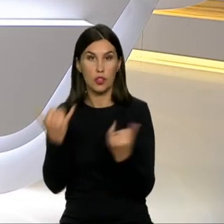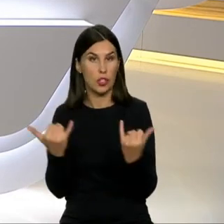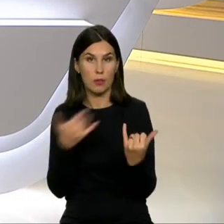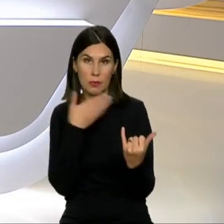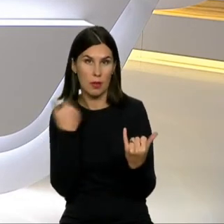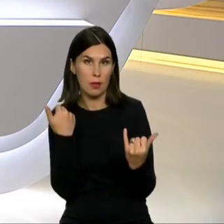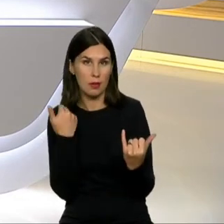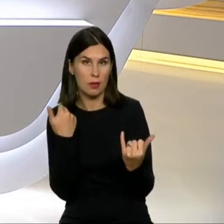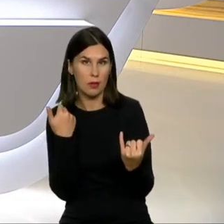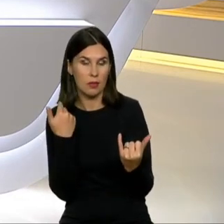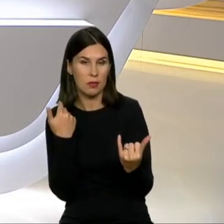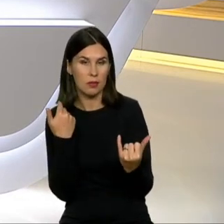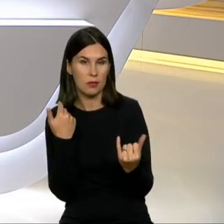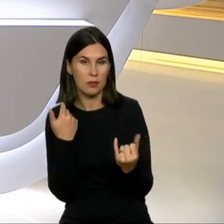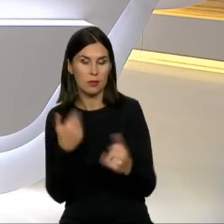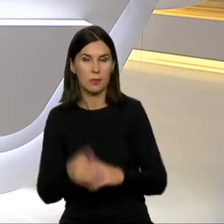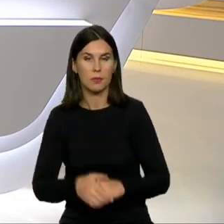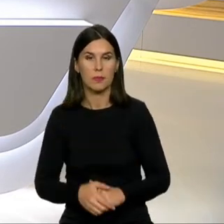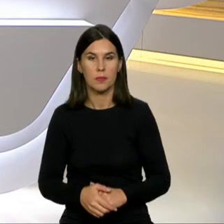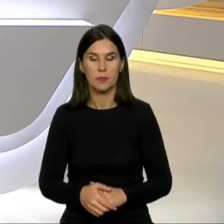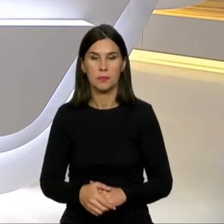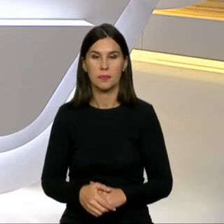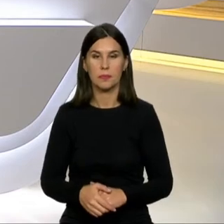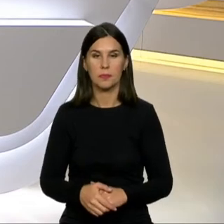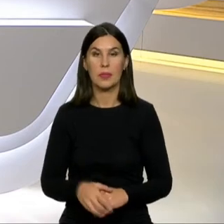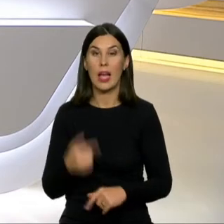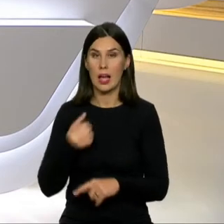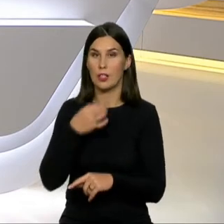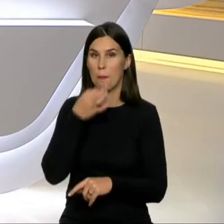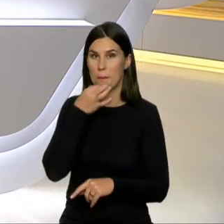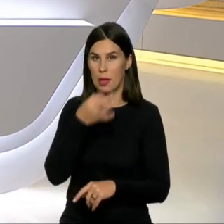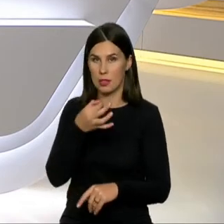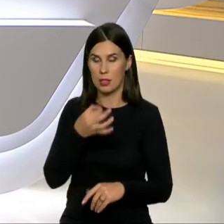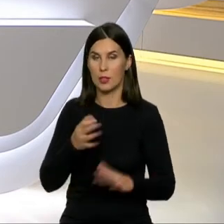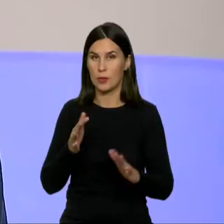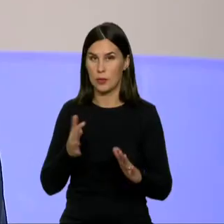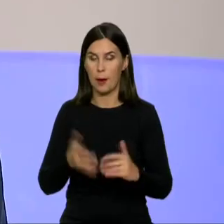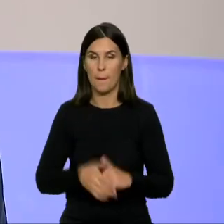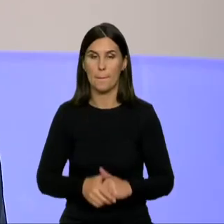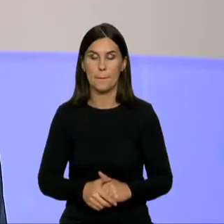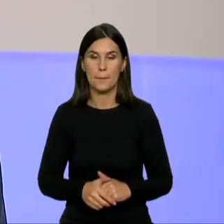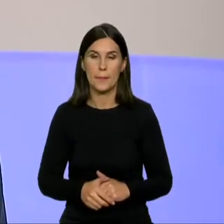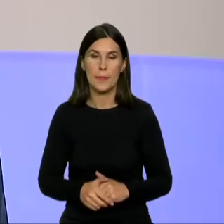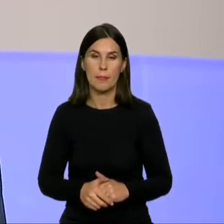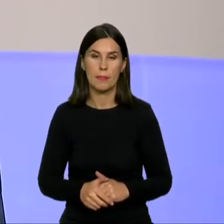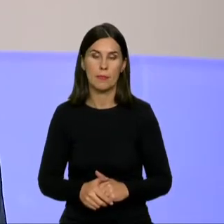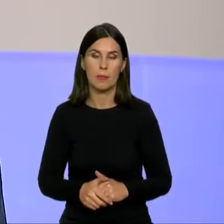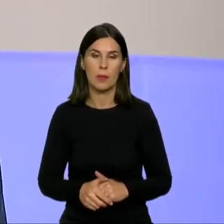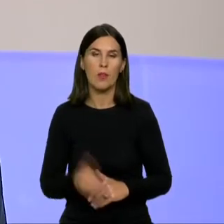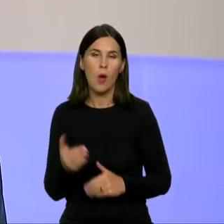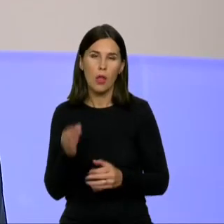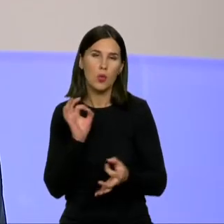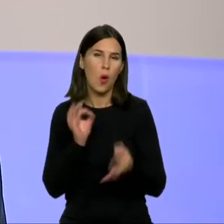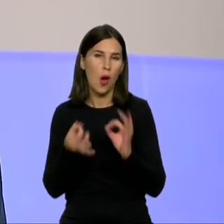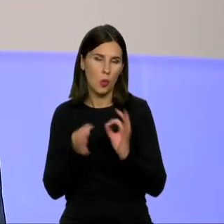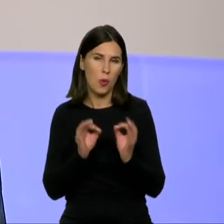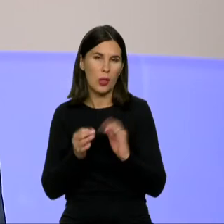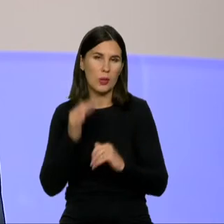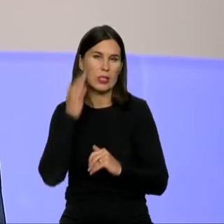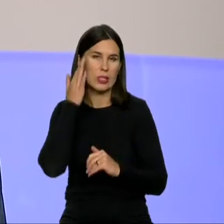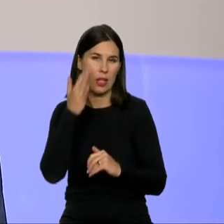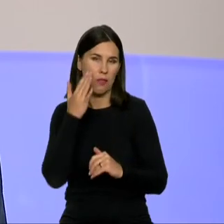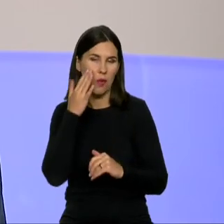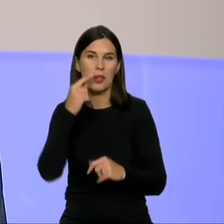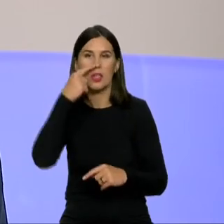pasakysiu taip. Aš manau, kad yra labai racionalu tikėtis, jog kiti metai visi bus